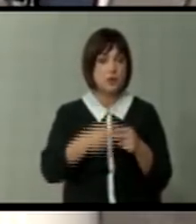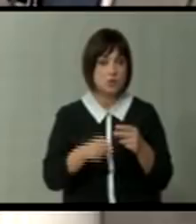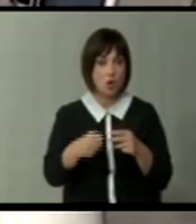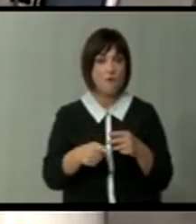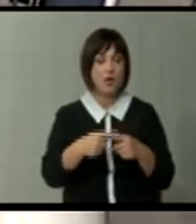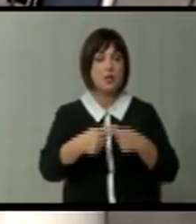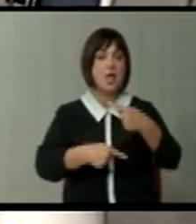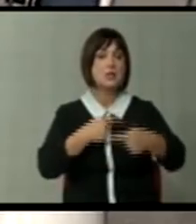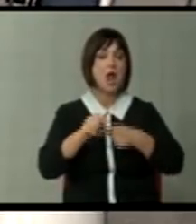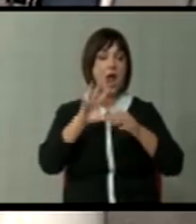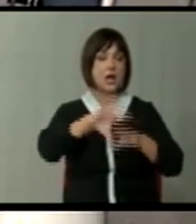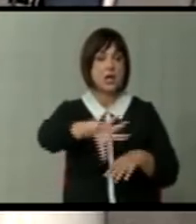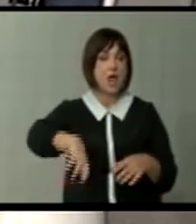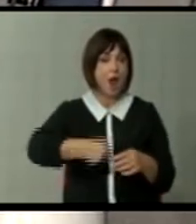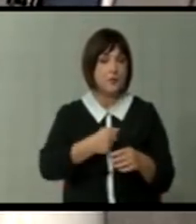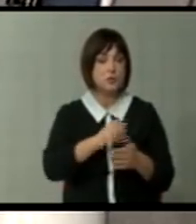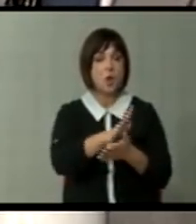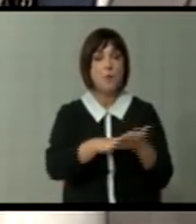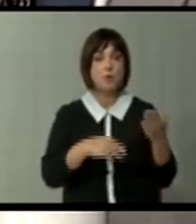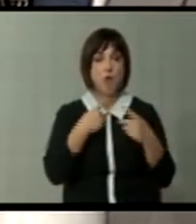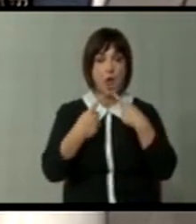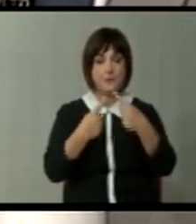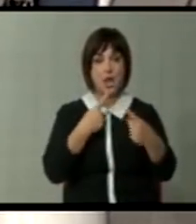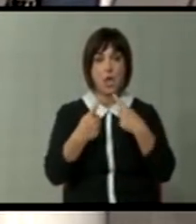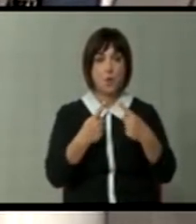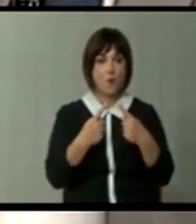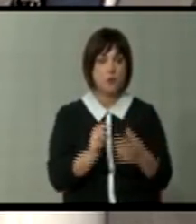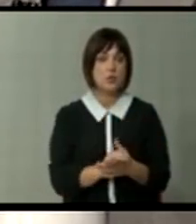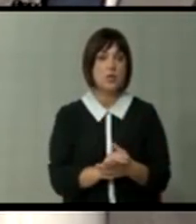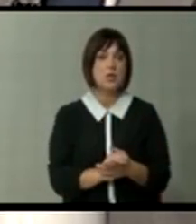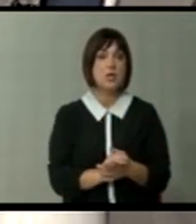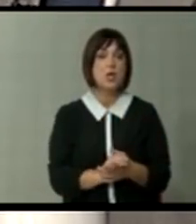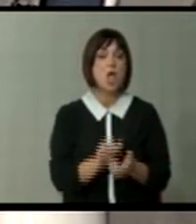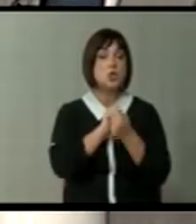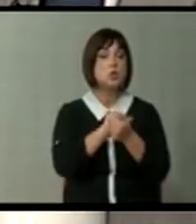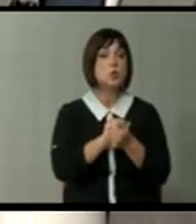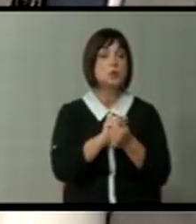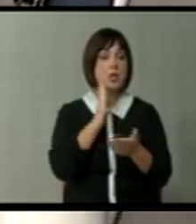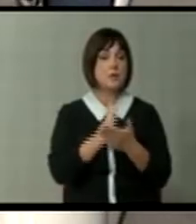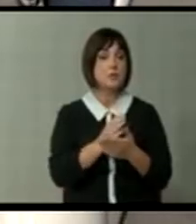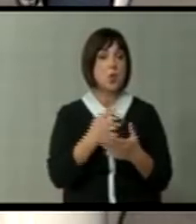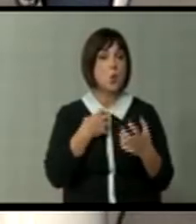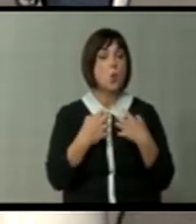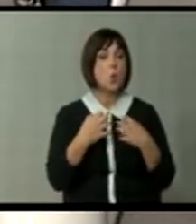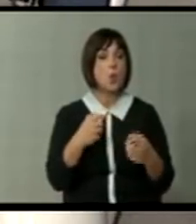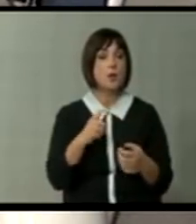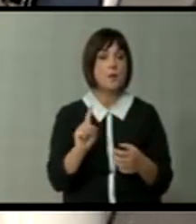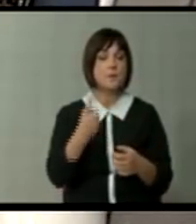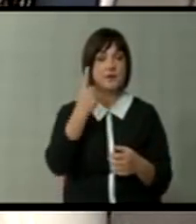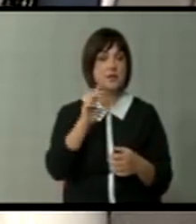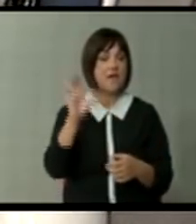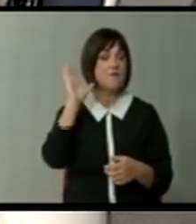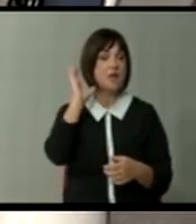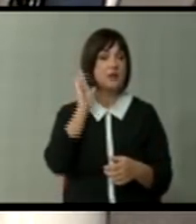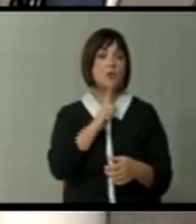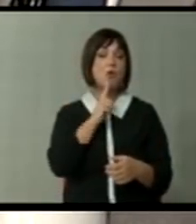транзицијски грабеж е почетокот на преговорите. Историска ке биде улогата на првата влада